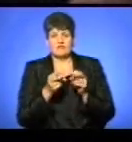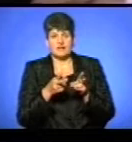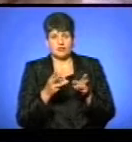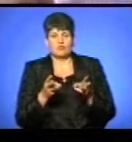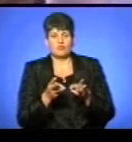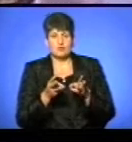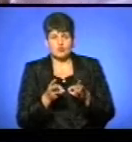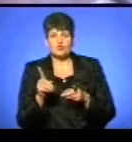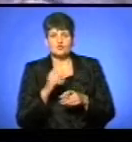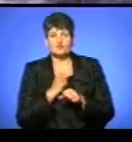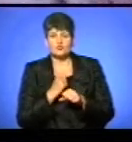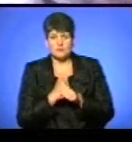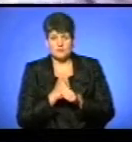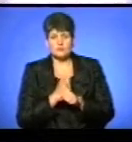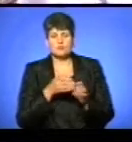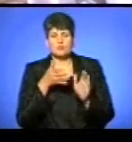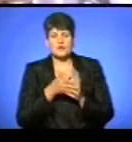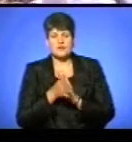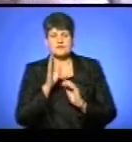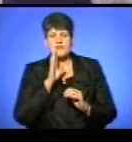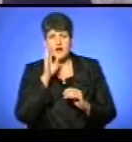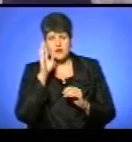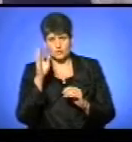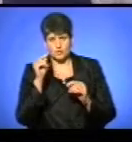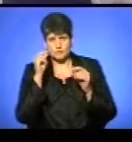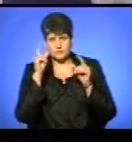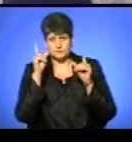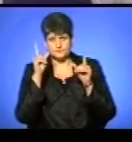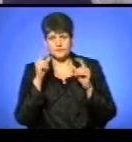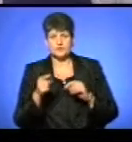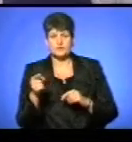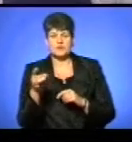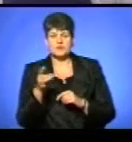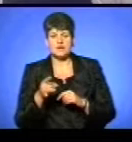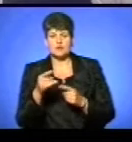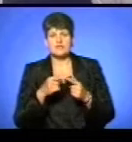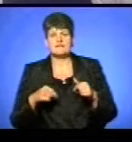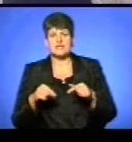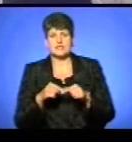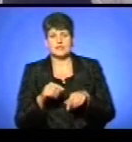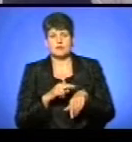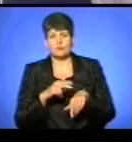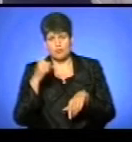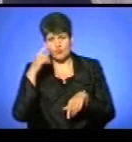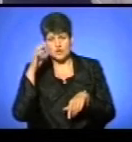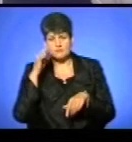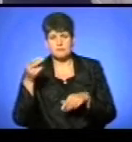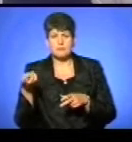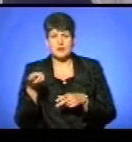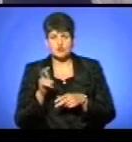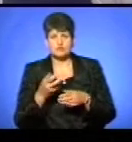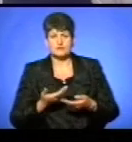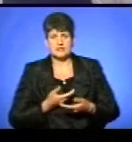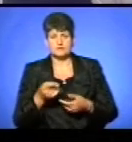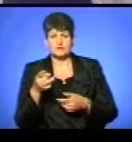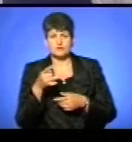він накоїв, зрозумів вранці, коли прокинувся, сказав поліцейський. До Тернопільського районного відділення поліції прийшов житель Тернопільського району